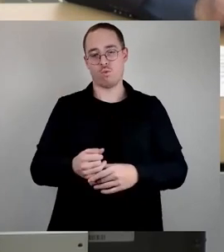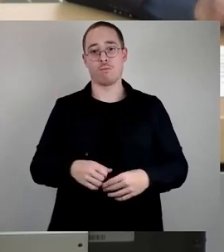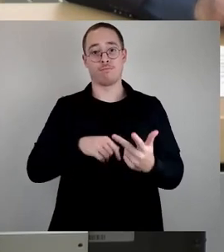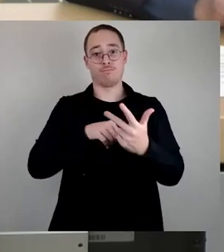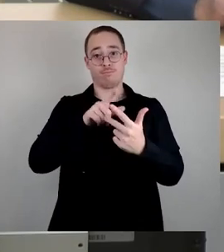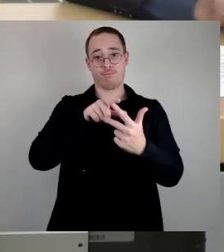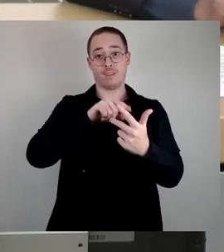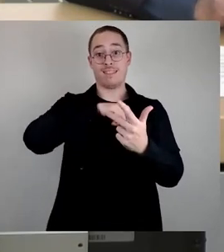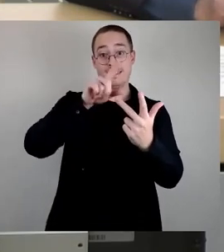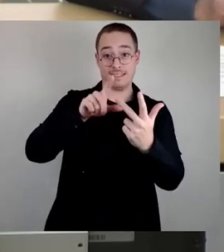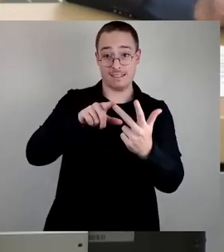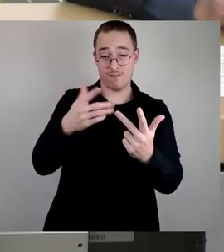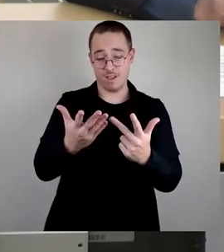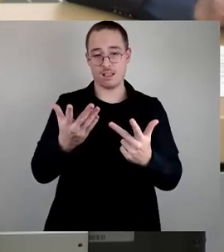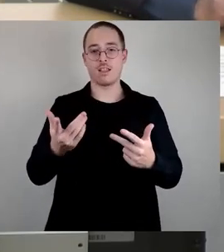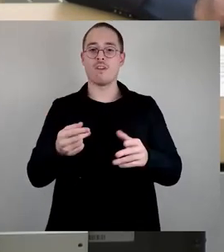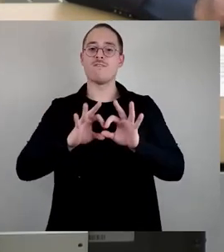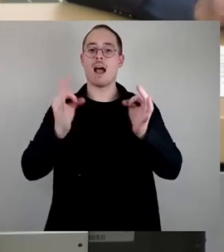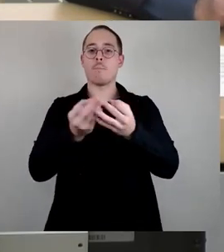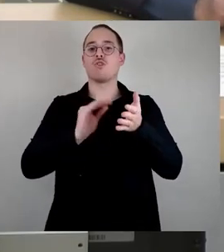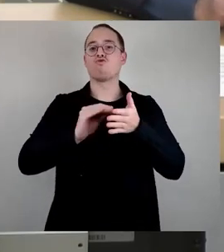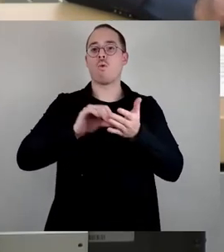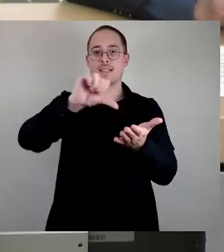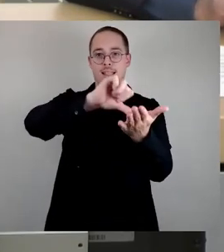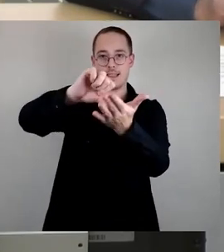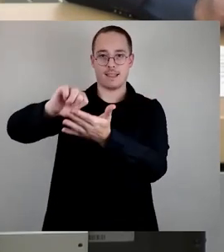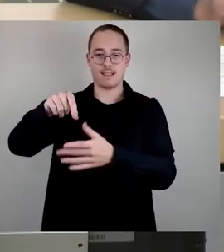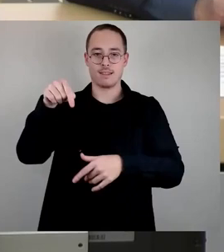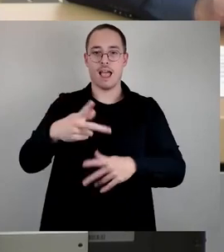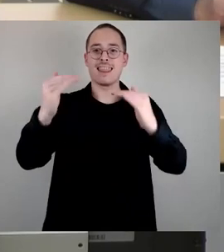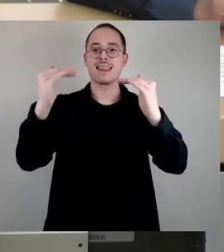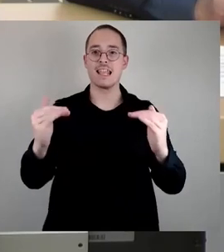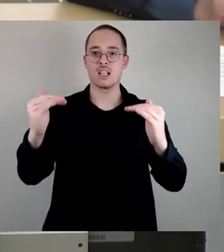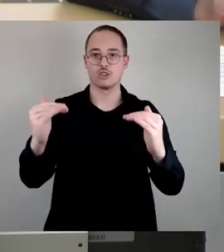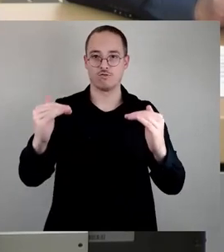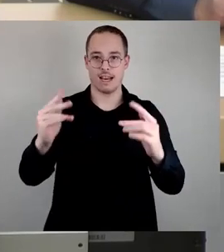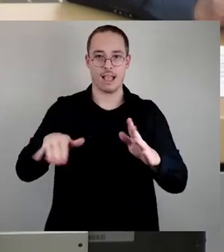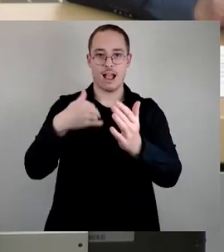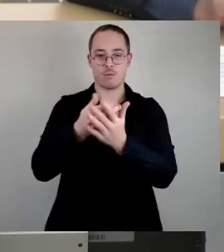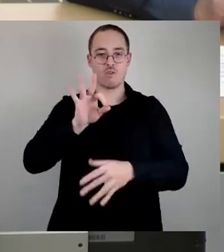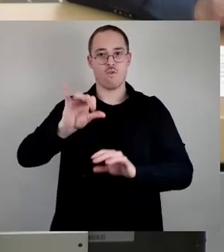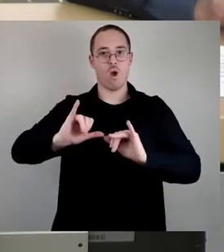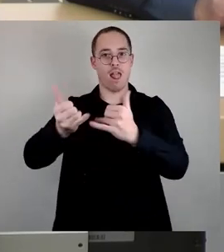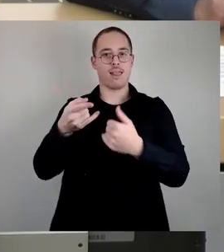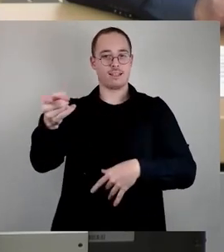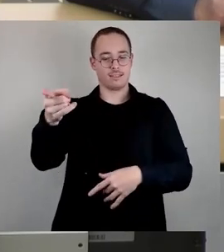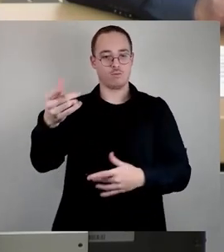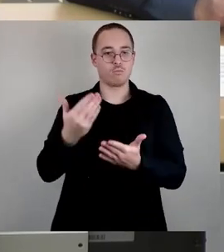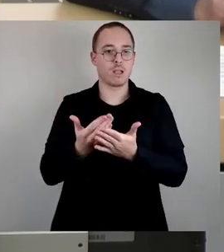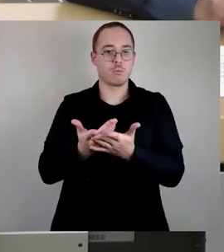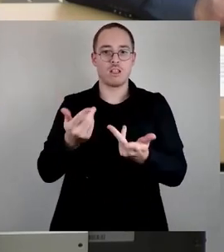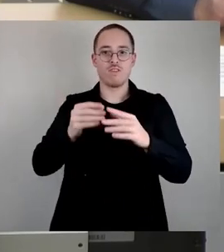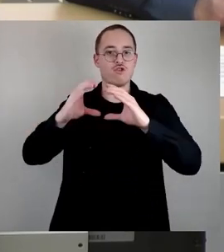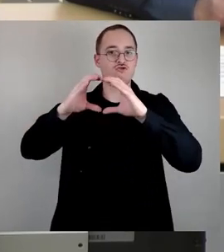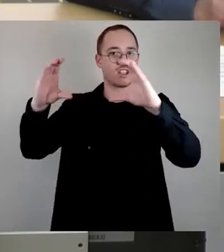der Familienschulzentren, in denen niederschwellige Angebote für Eltern geschaffen werden, um auch bildungsferne Schichten zu erreichen.